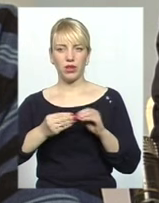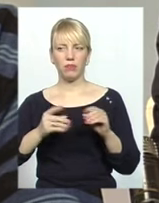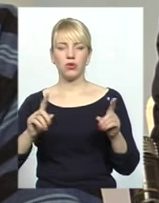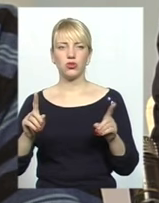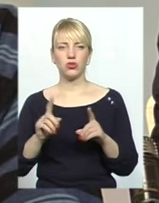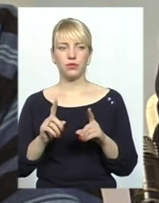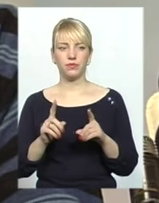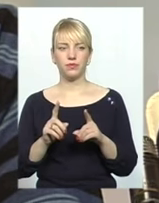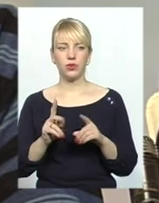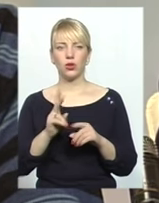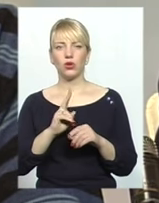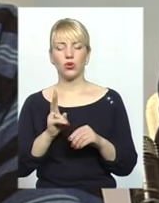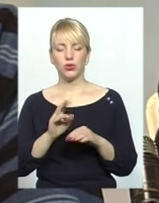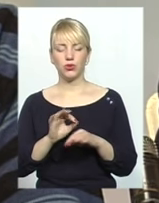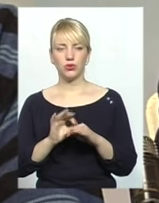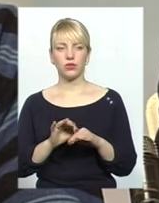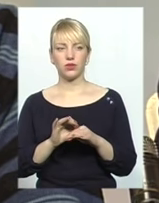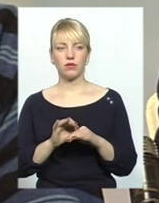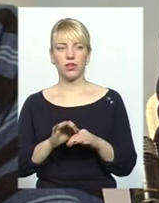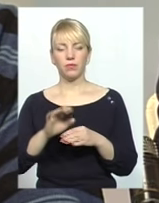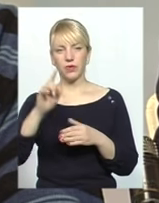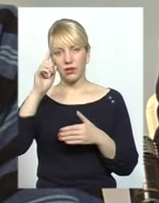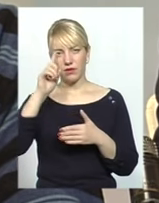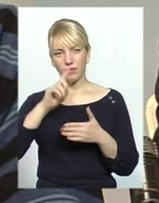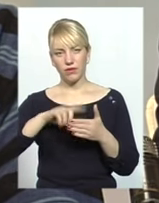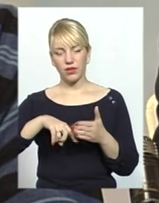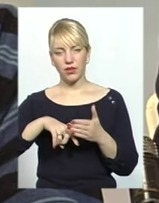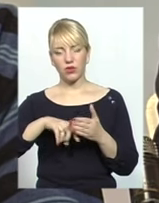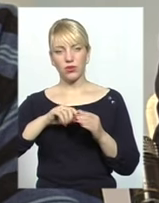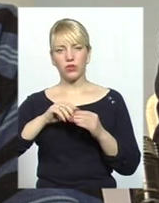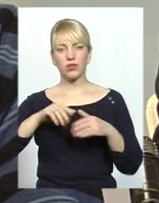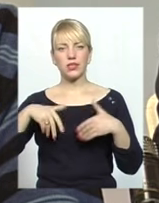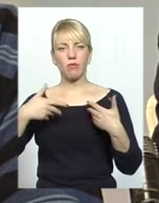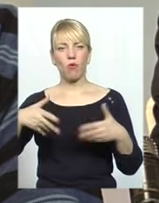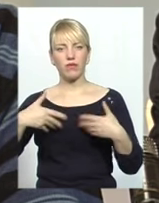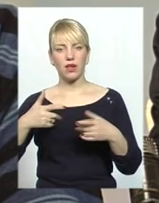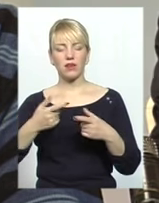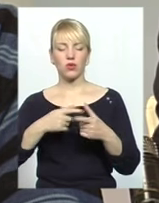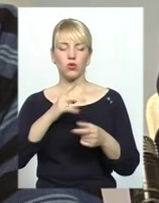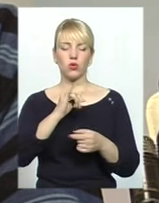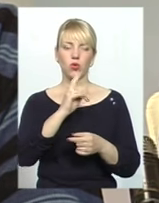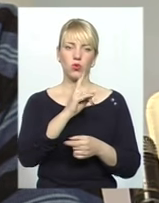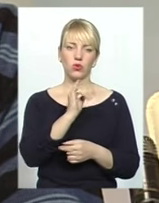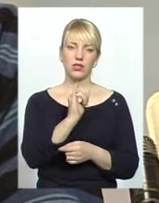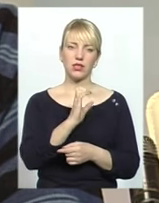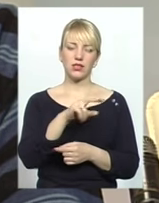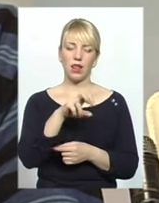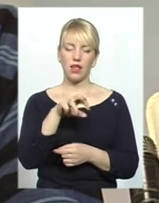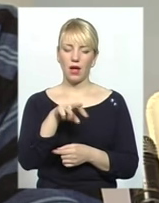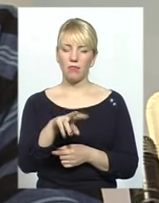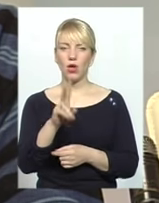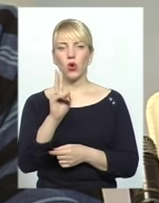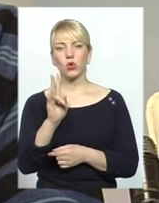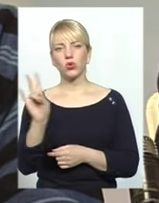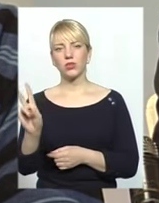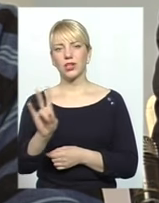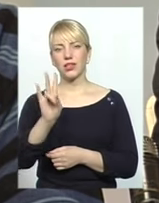Щоб хтось мав вір розповідання іслам, хтось мав вір розповідання християн.